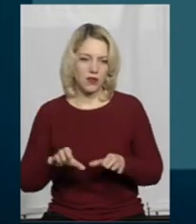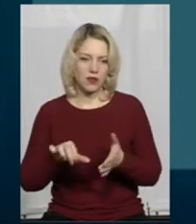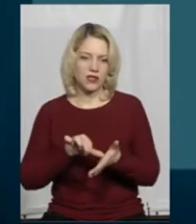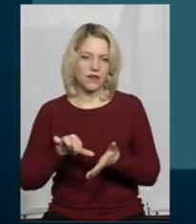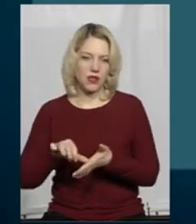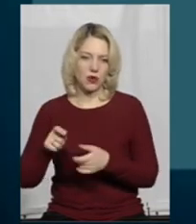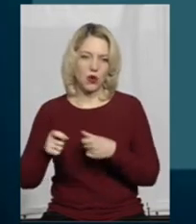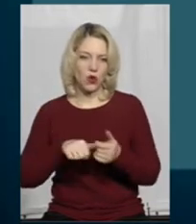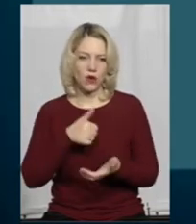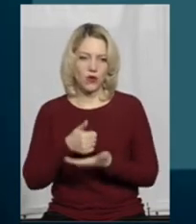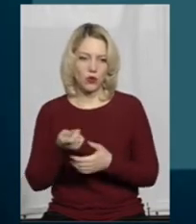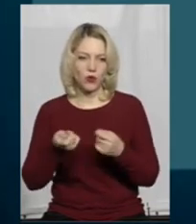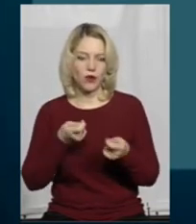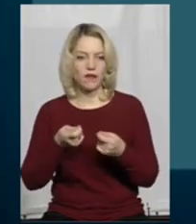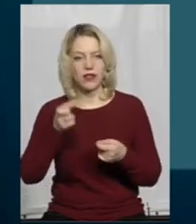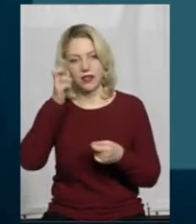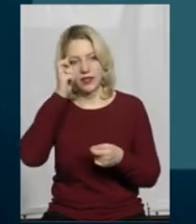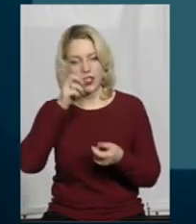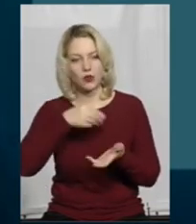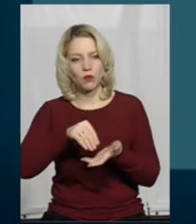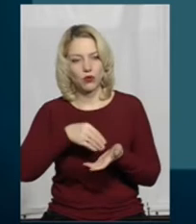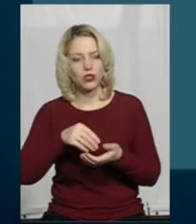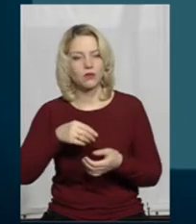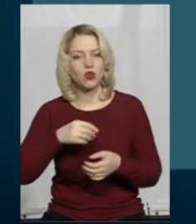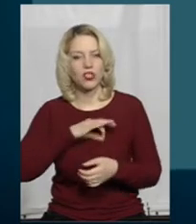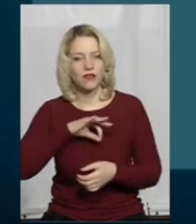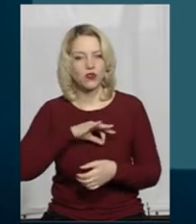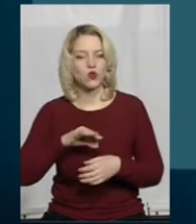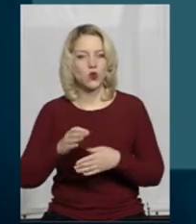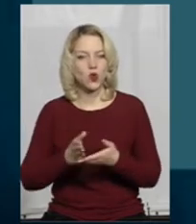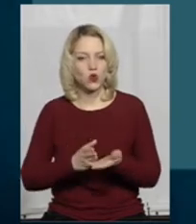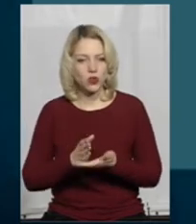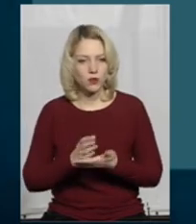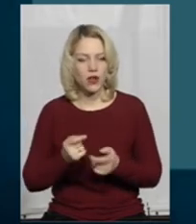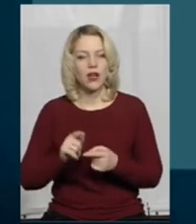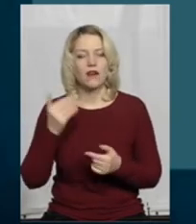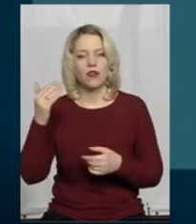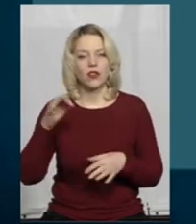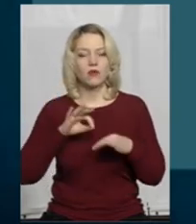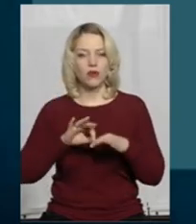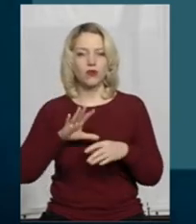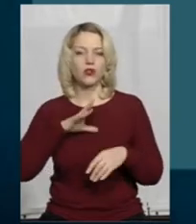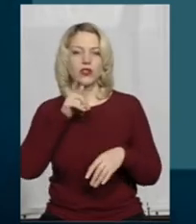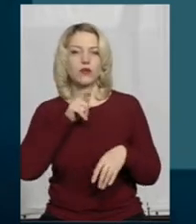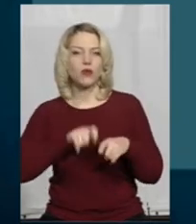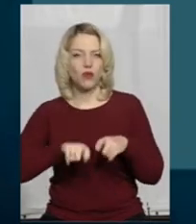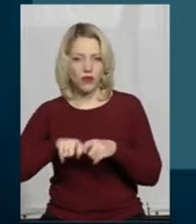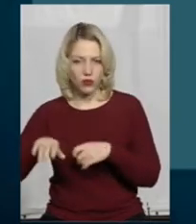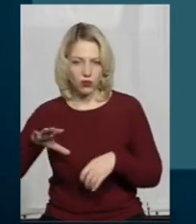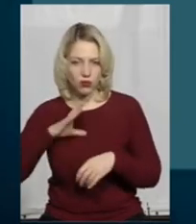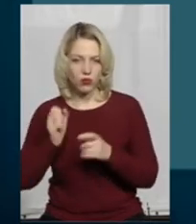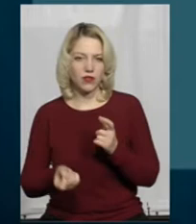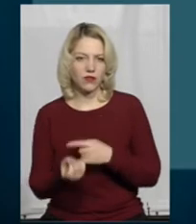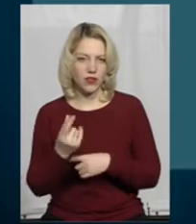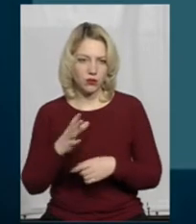Держпродспоживслужби у Хмельницькій області в ліпку минулого року вони проводили перегірку у нього і тоді виявили